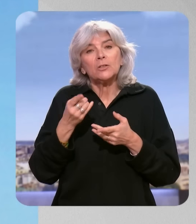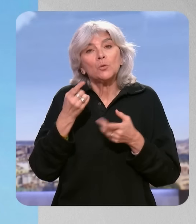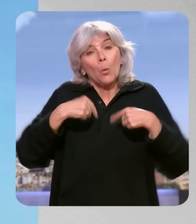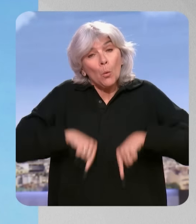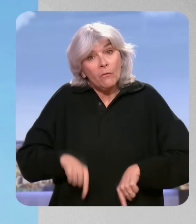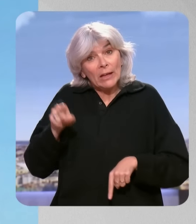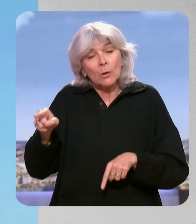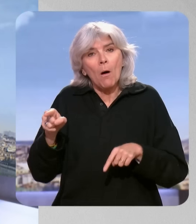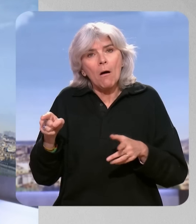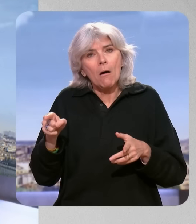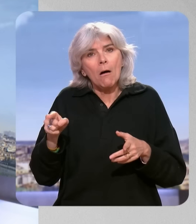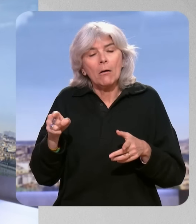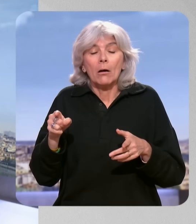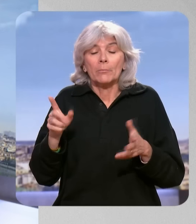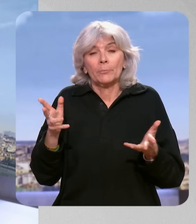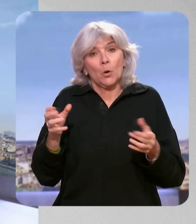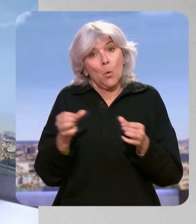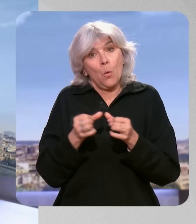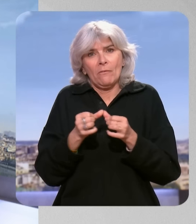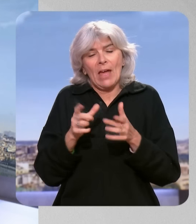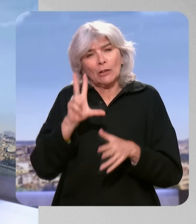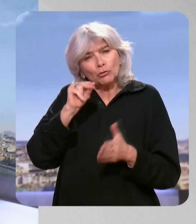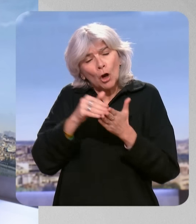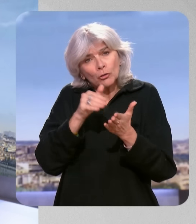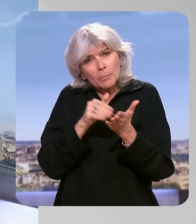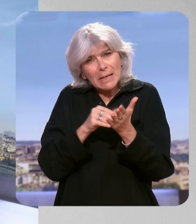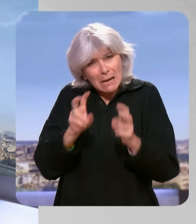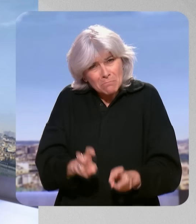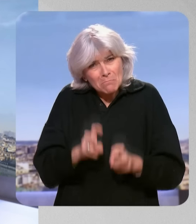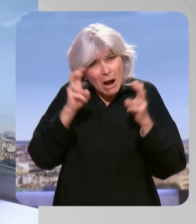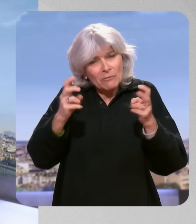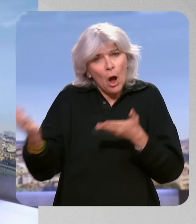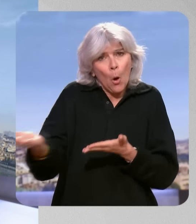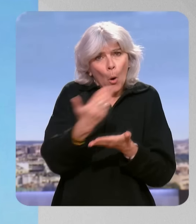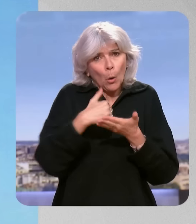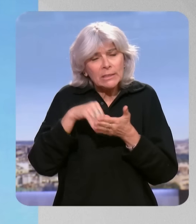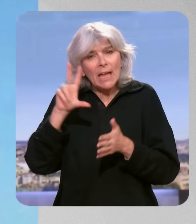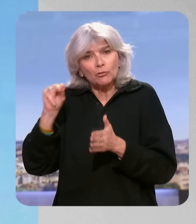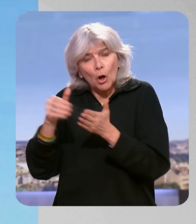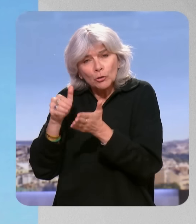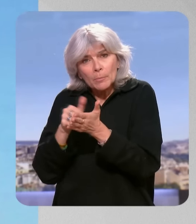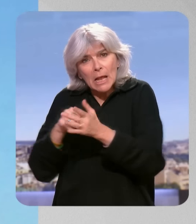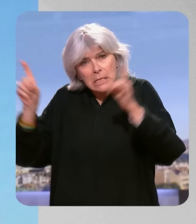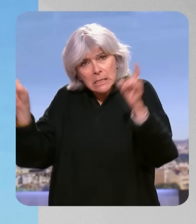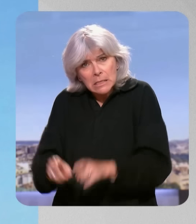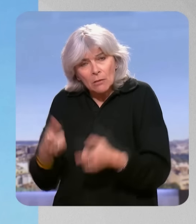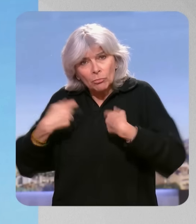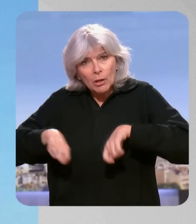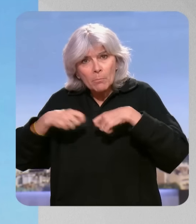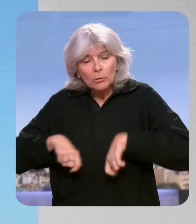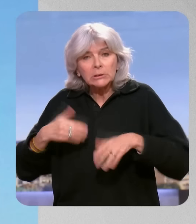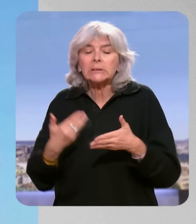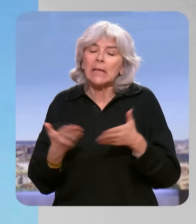gouvernement de, en fait, presque 30 milliards d'augmentation des recettes et de 30 milliards de réduction des dépenses